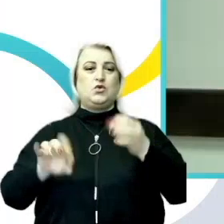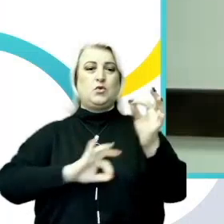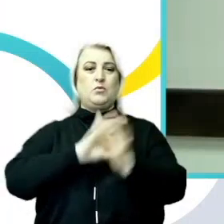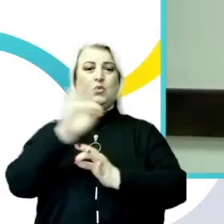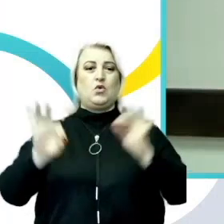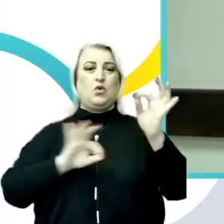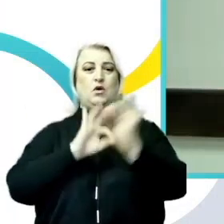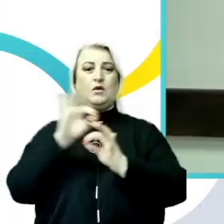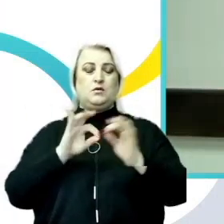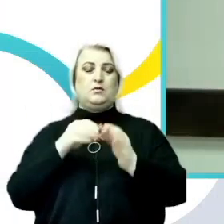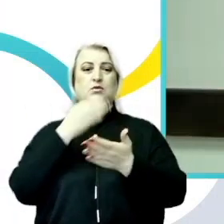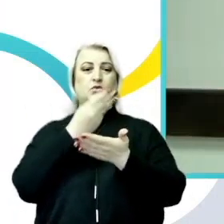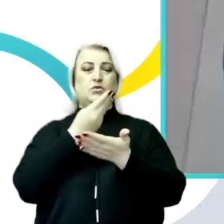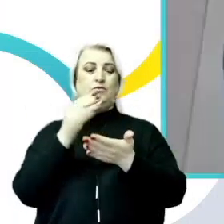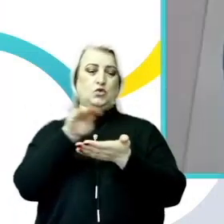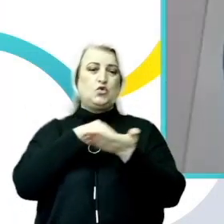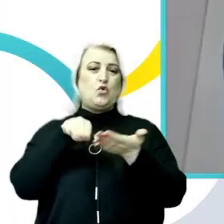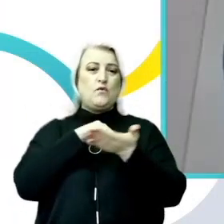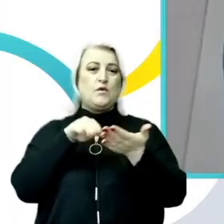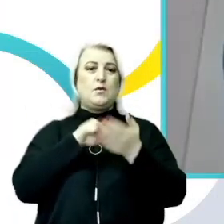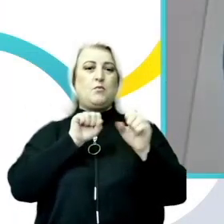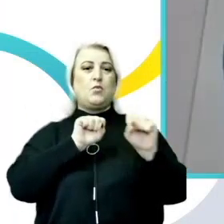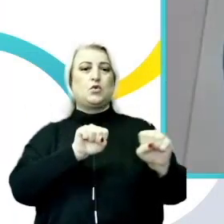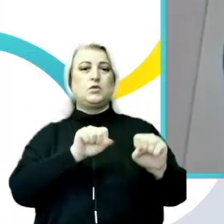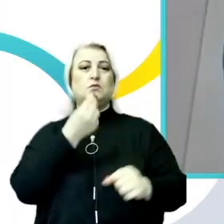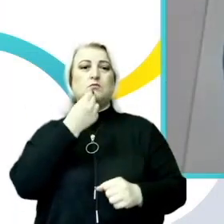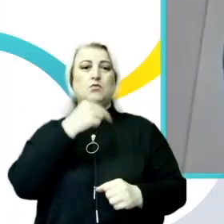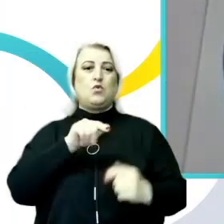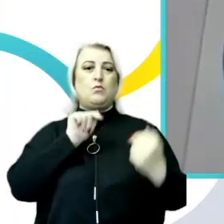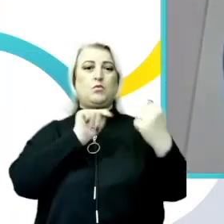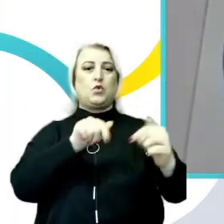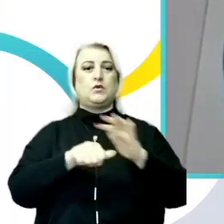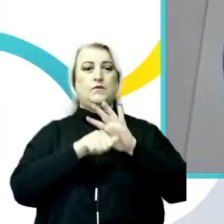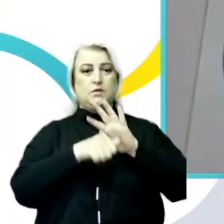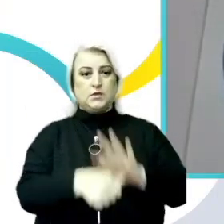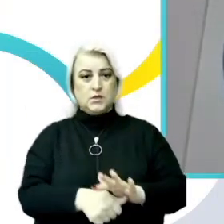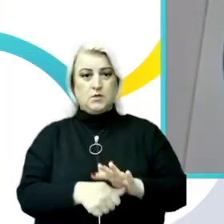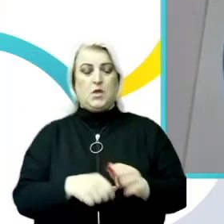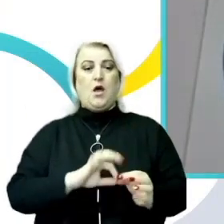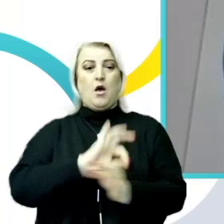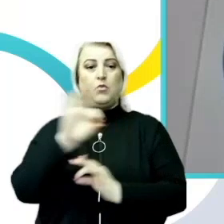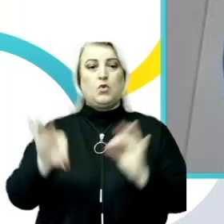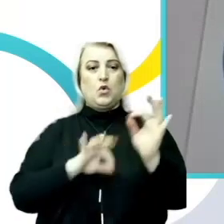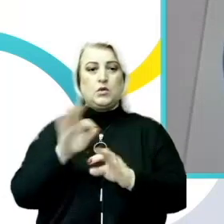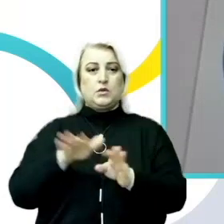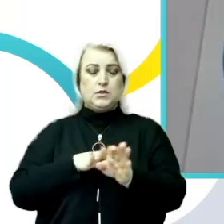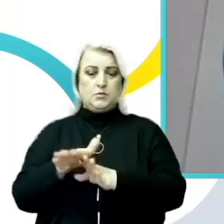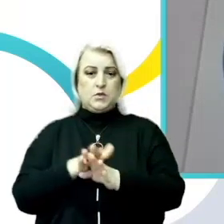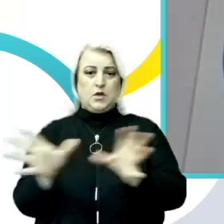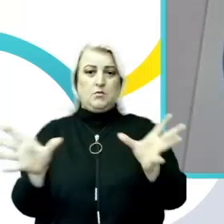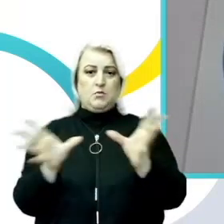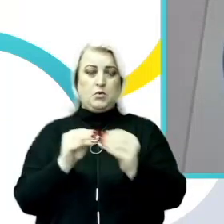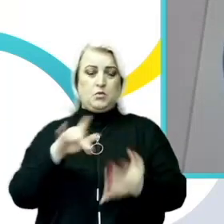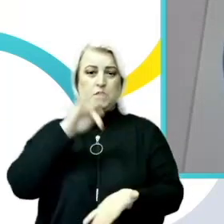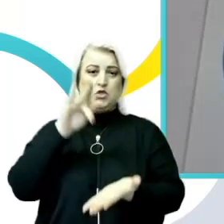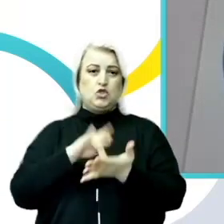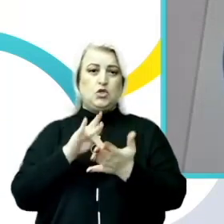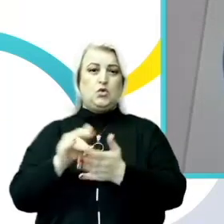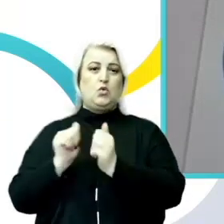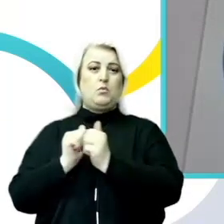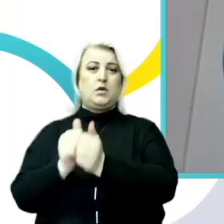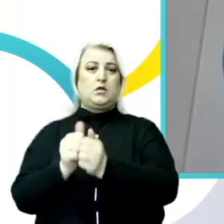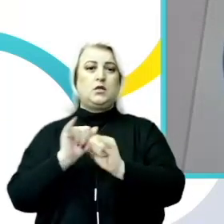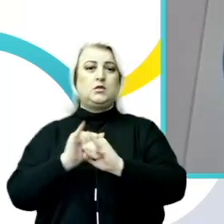advocație pentru o protecție mai bună împotriva discriminării, proiect implementat împreună cu Centrul Parteneriat pentru